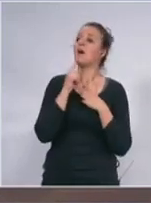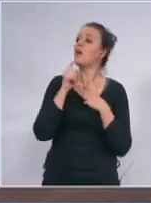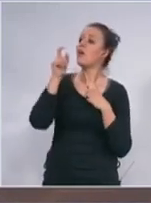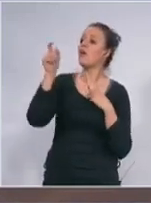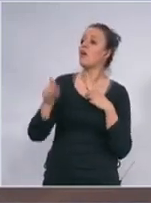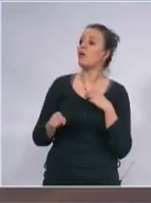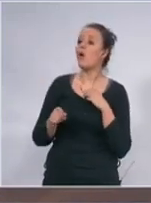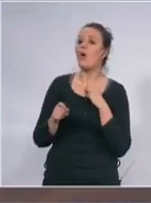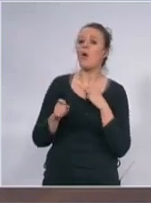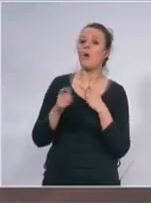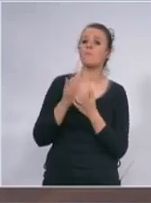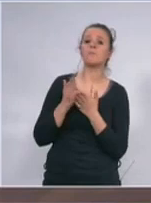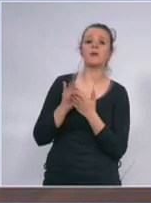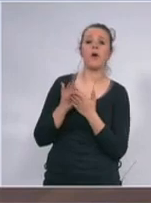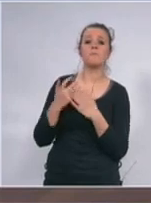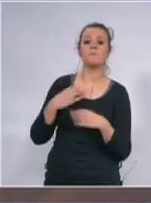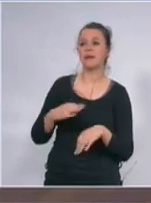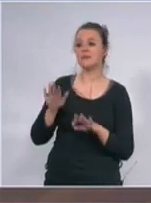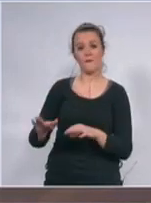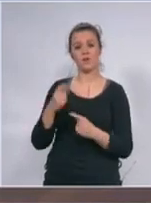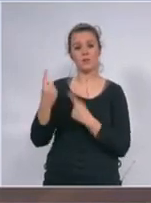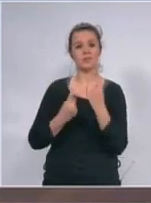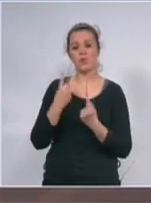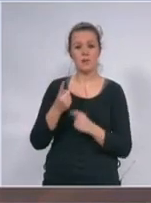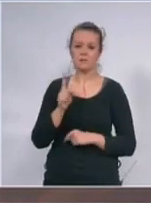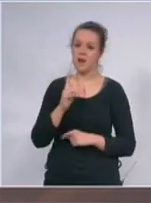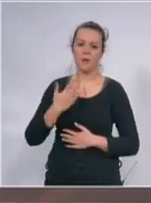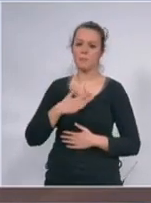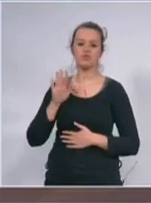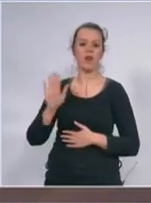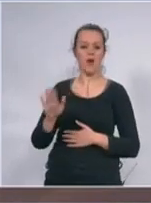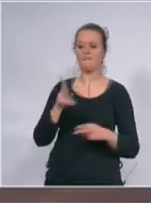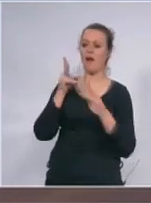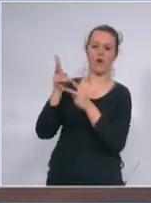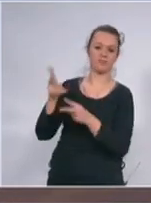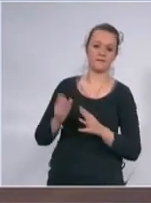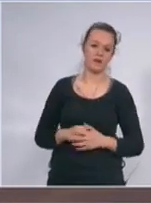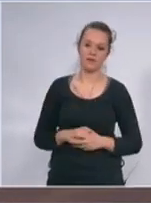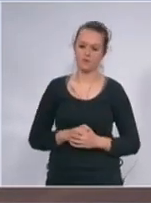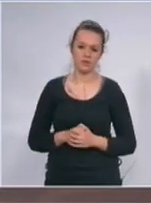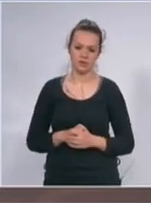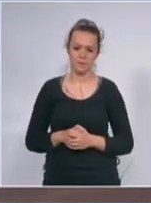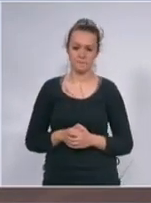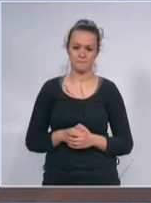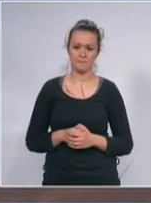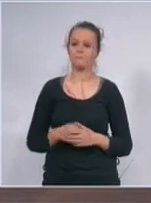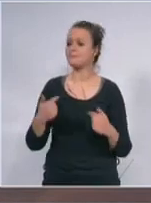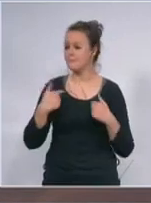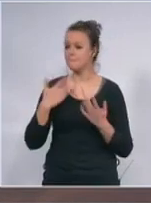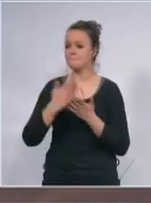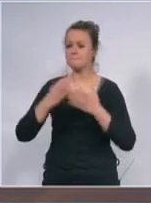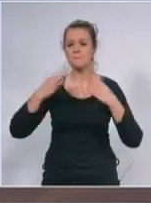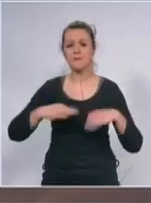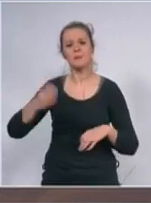nečeg ovakvog nikada mu to ne bih požela Bio sam predsednik da izvučem zemlju iz najteže